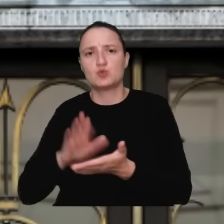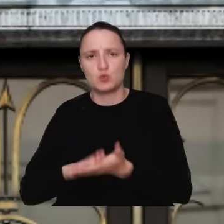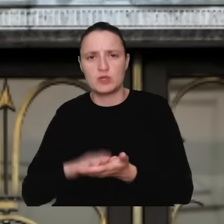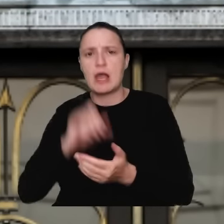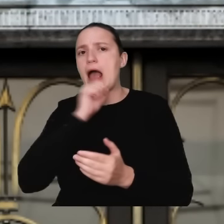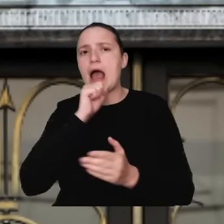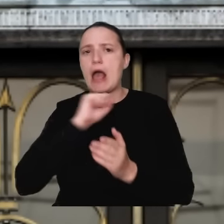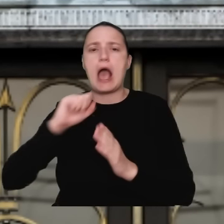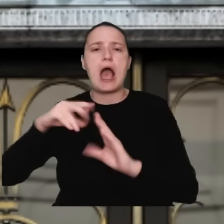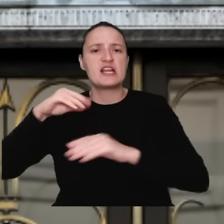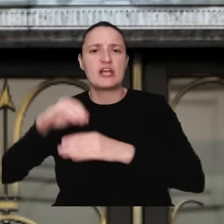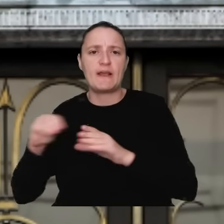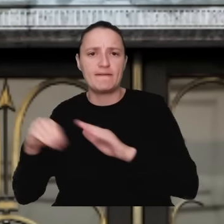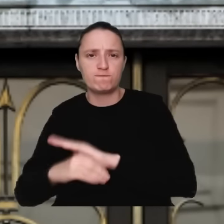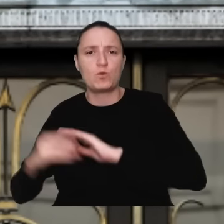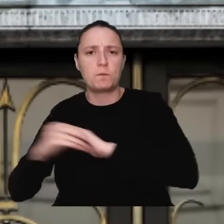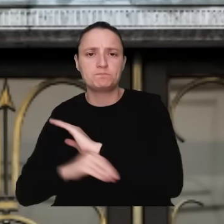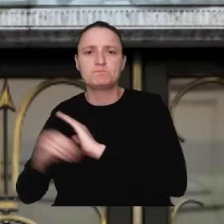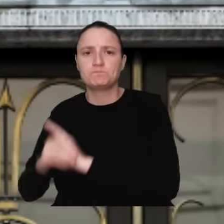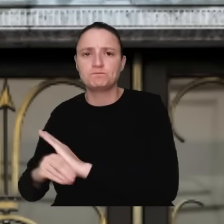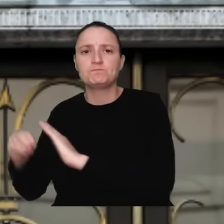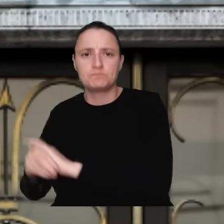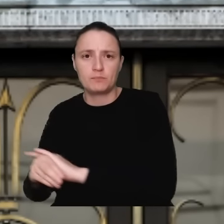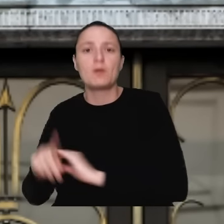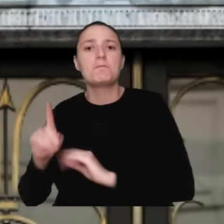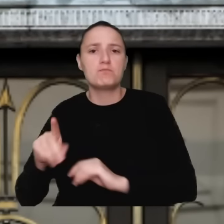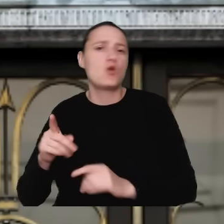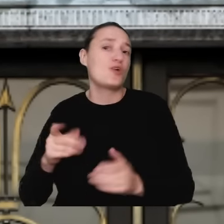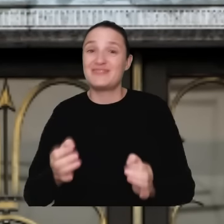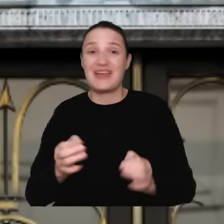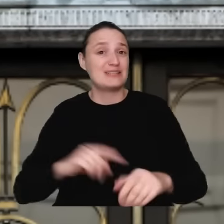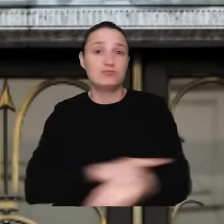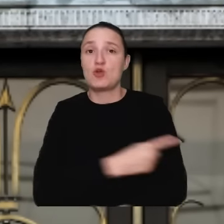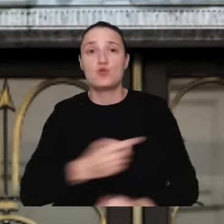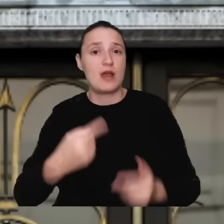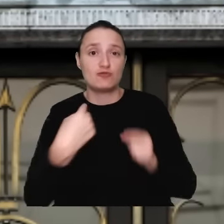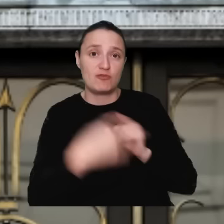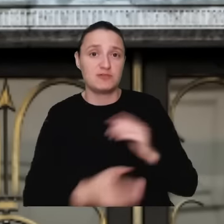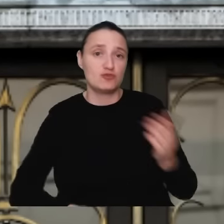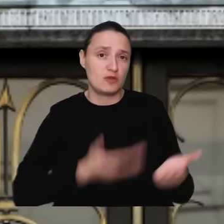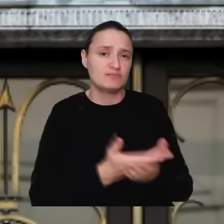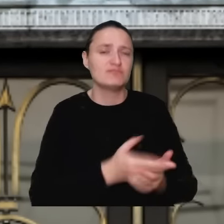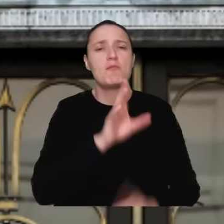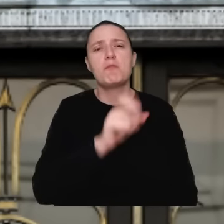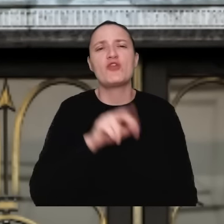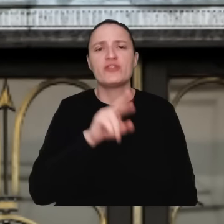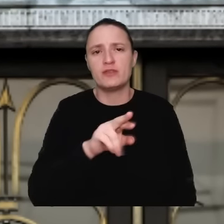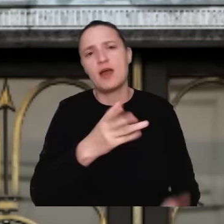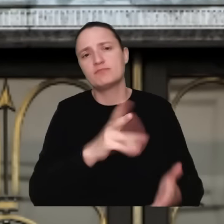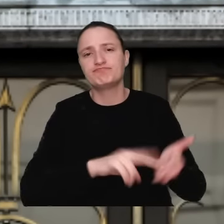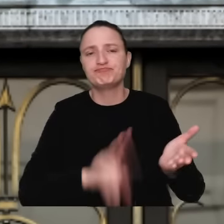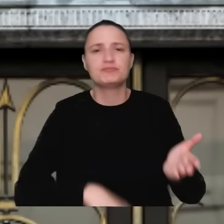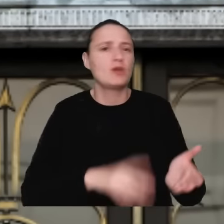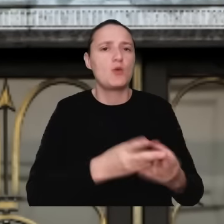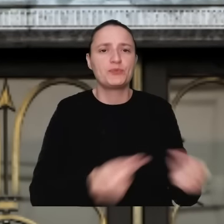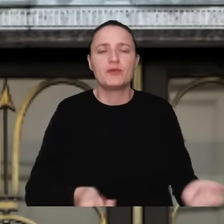prokuratury, jakie kierujemy albo będziemy kierować, prawdopodobnie bodnarowska prokuratura albo umorzy, albo nie będzie wstrzynała